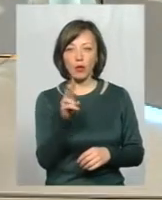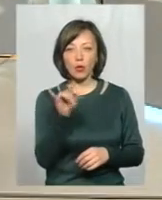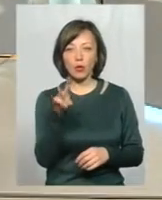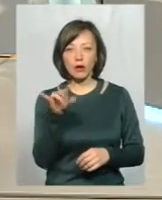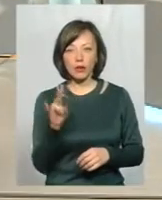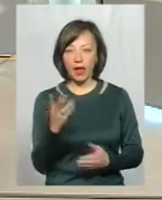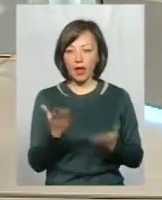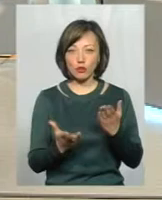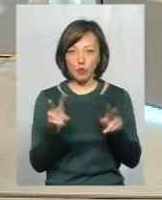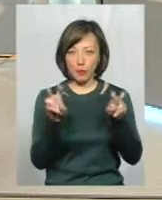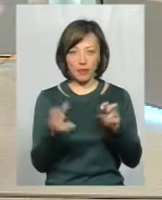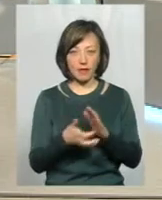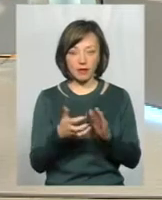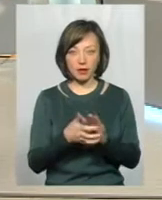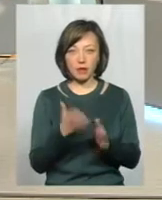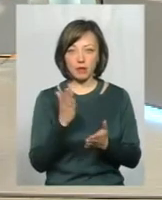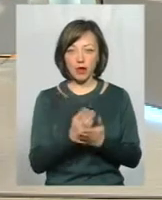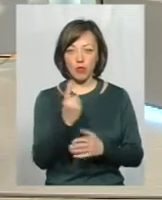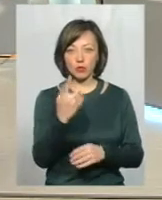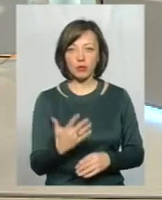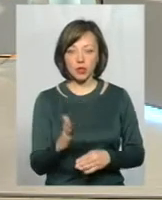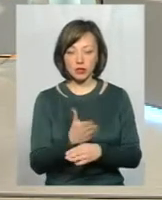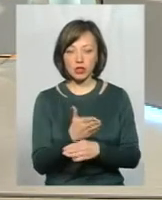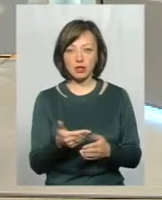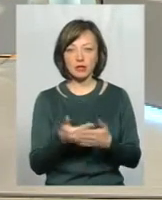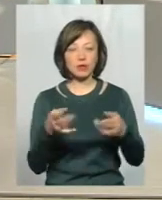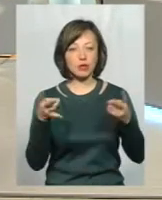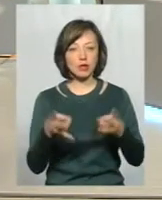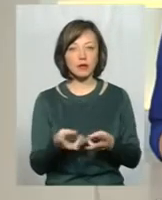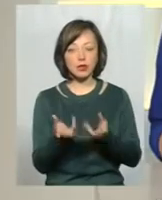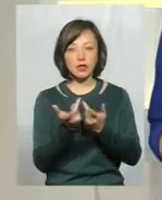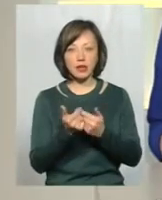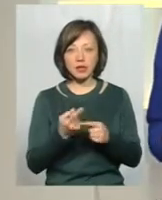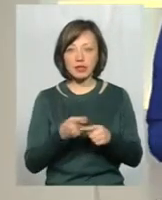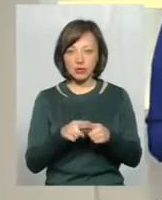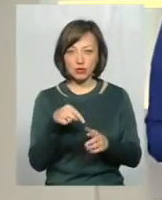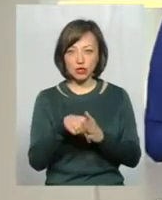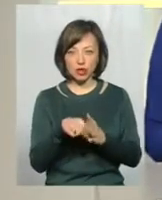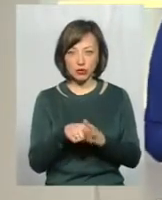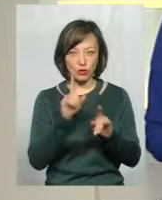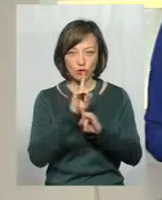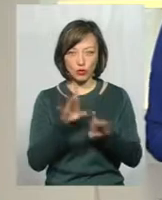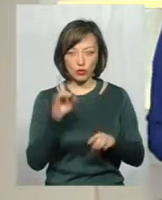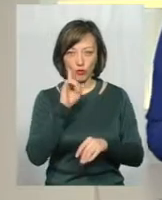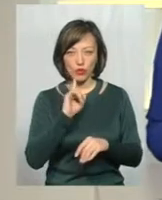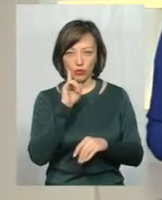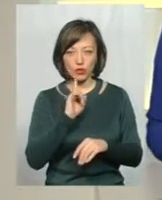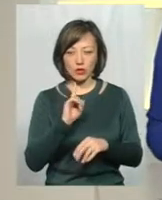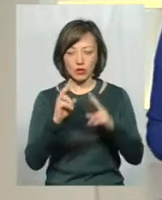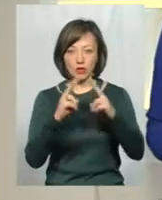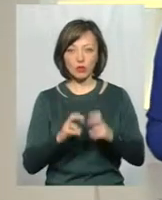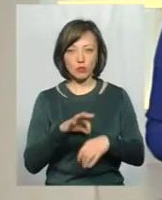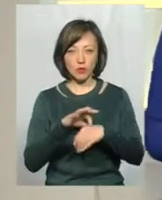не хватає, зараз маємо одну п'яту лише від потрібної кількості, це означає, що не буде поки що ця